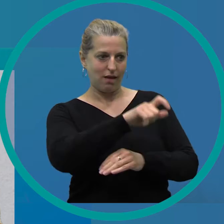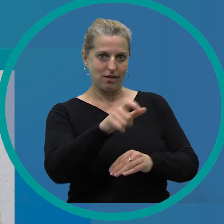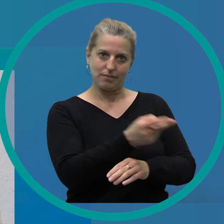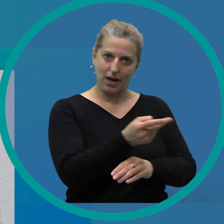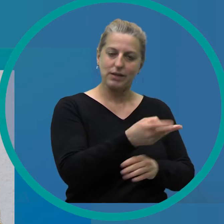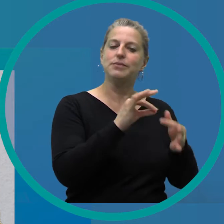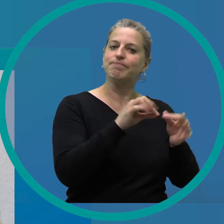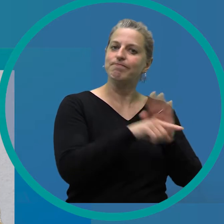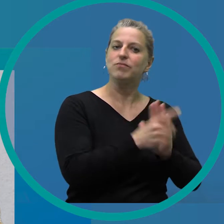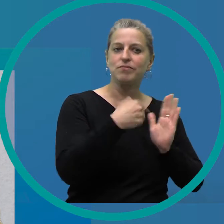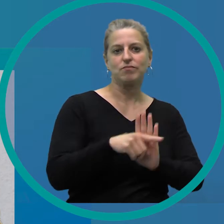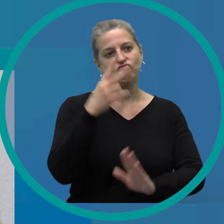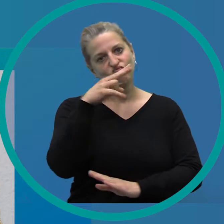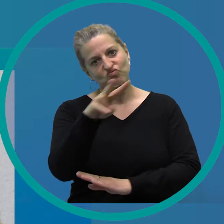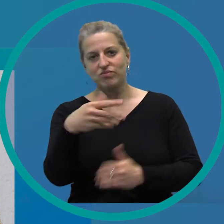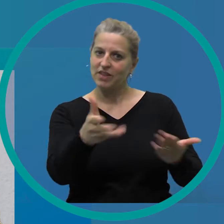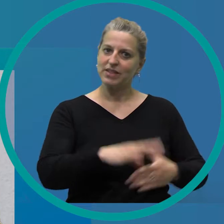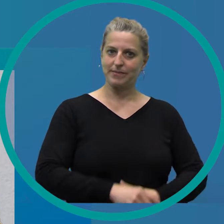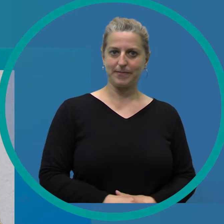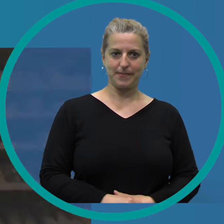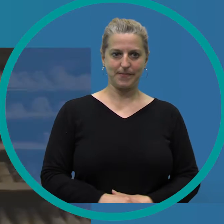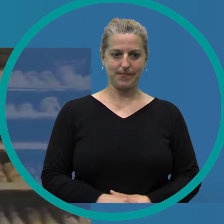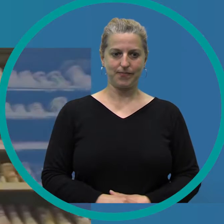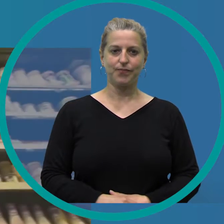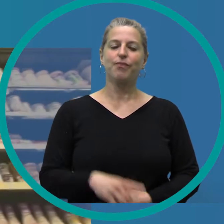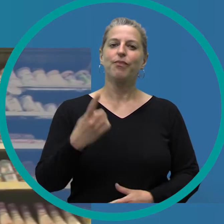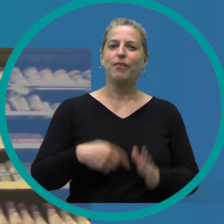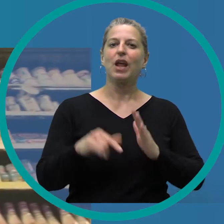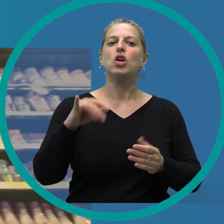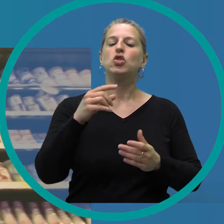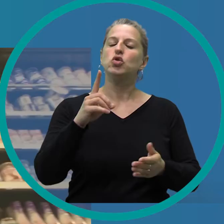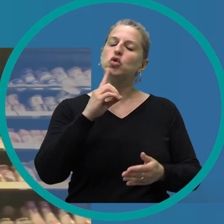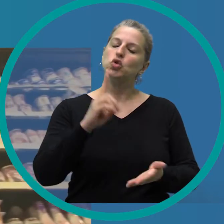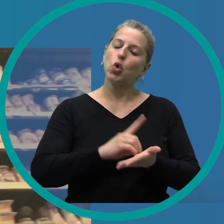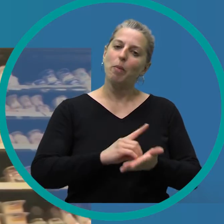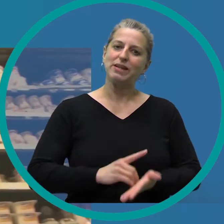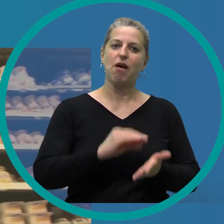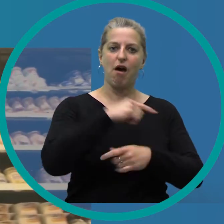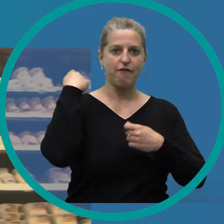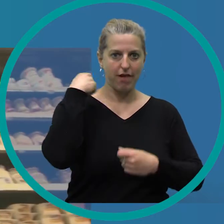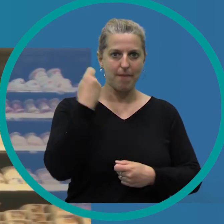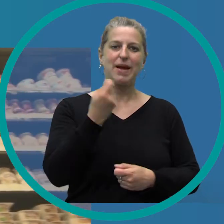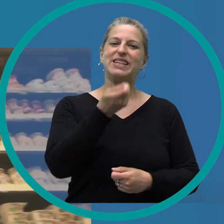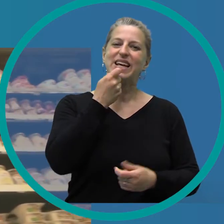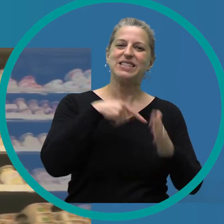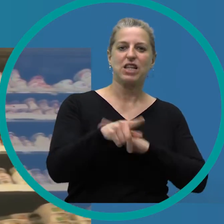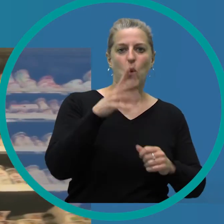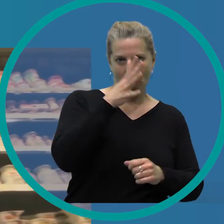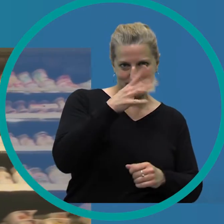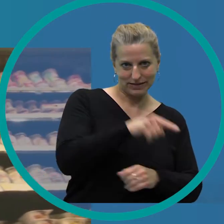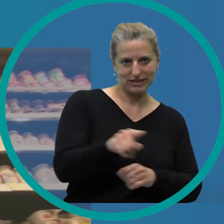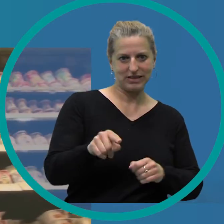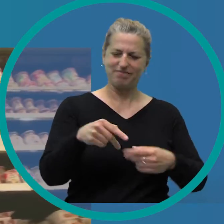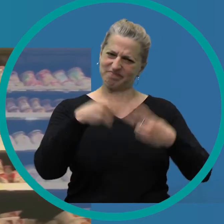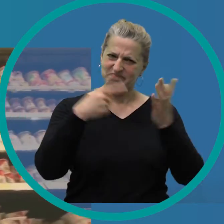Sabine Molitor und Frederik Britz waren für sie unterwegs. Spätestens seit der Dokumentarfilm Taste the Waste 2011 die